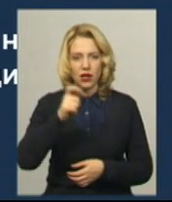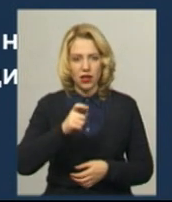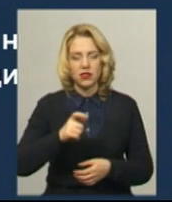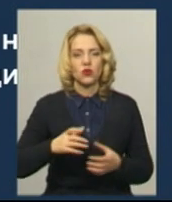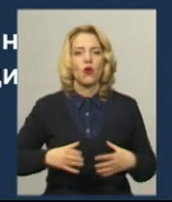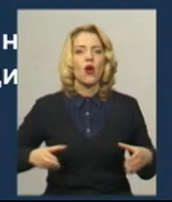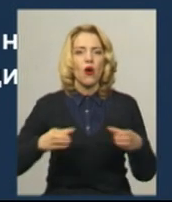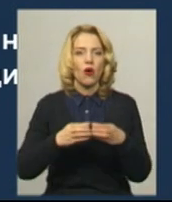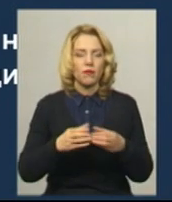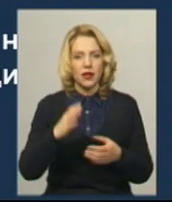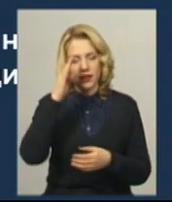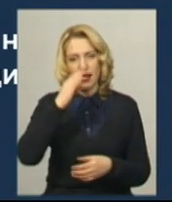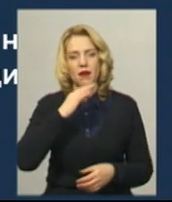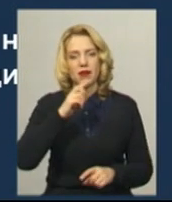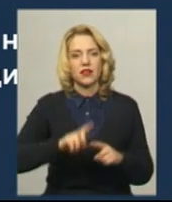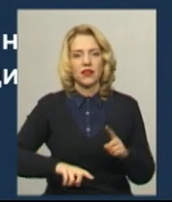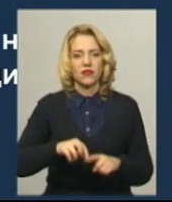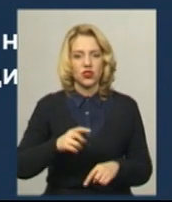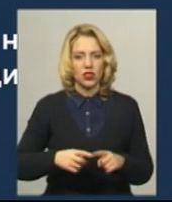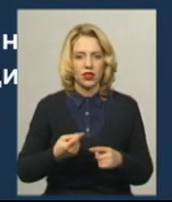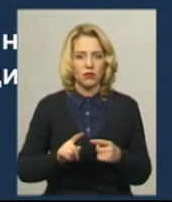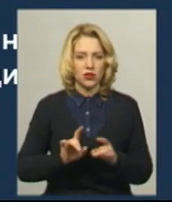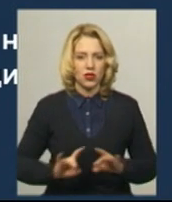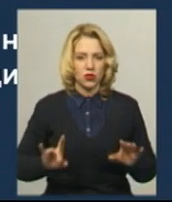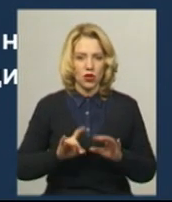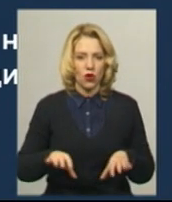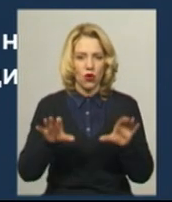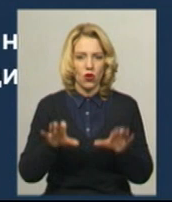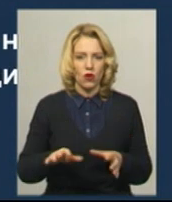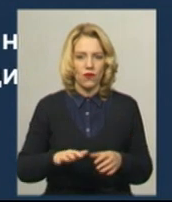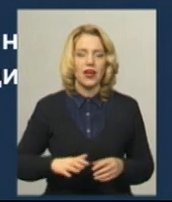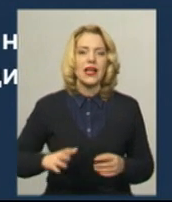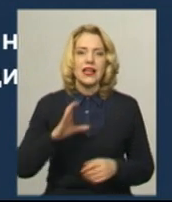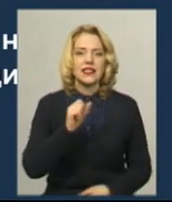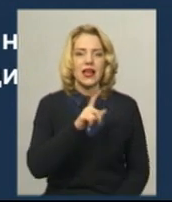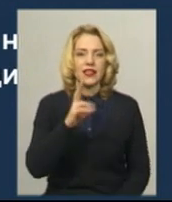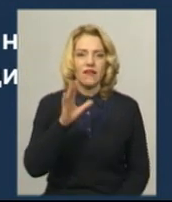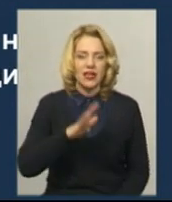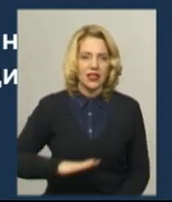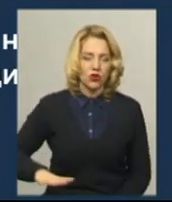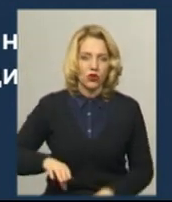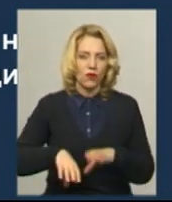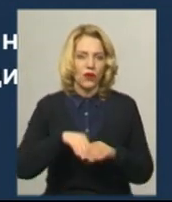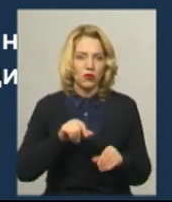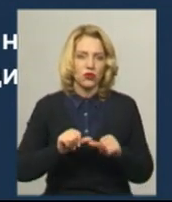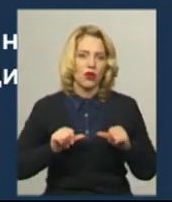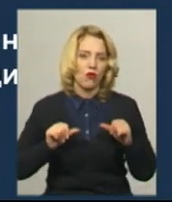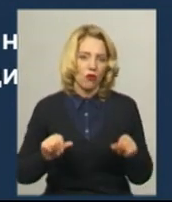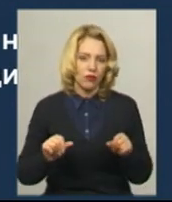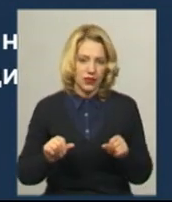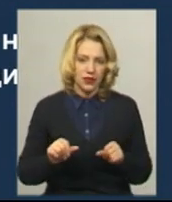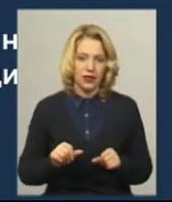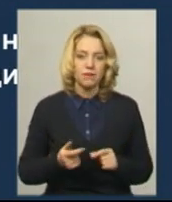«Батьківщина». Про це розповіла голова Сахновецької територіальної сільської виборчої комісії Старокостянтинського району Діна